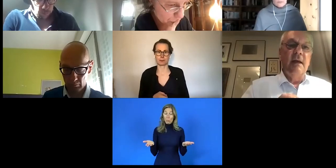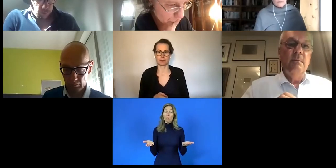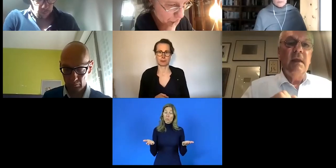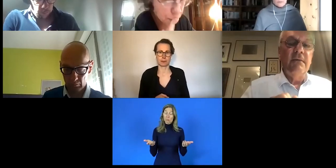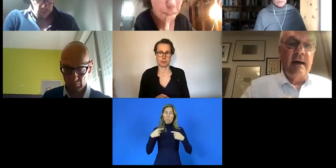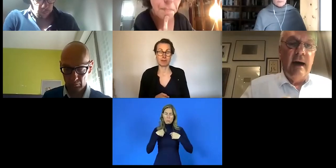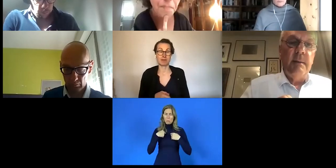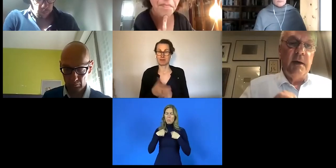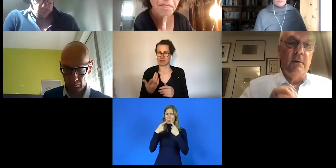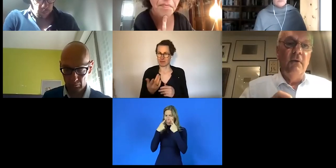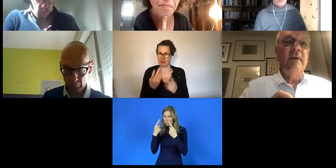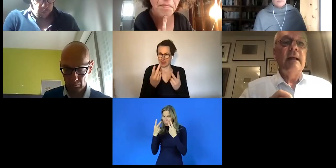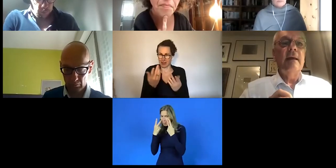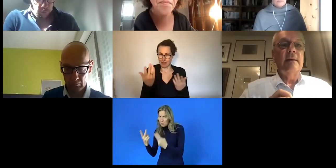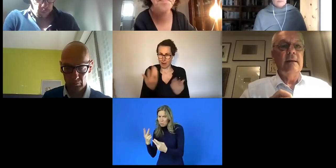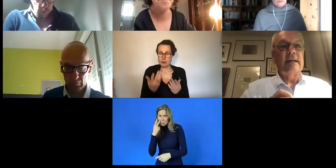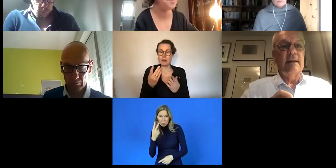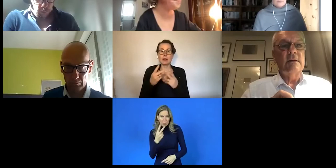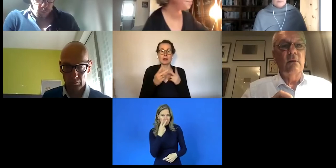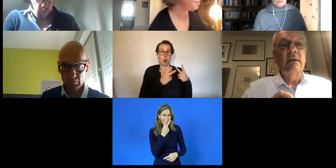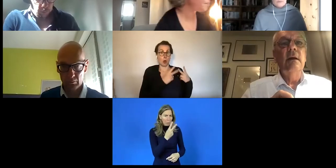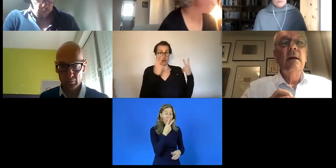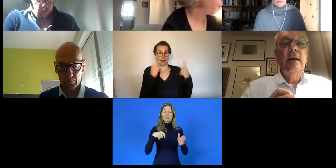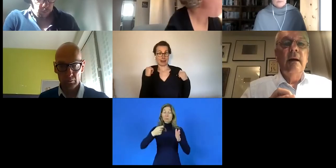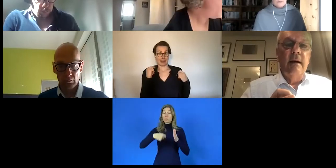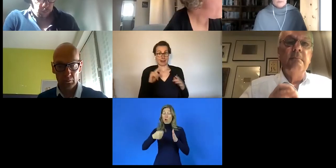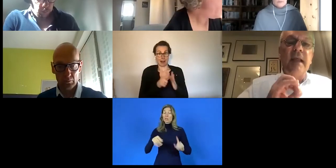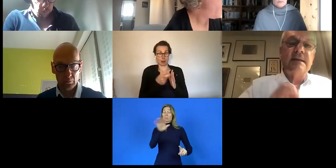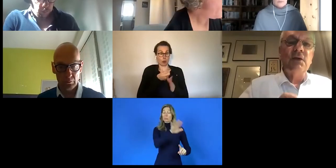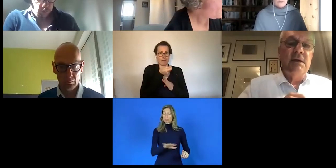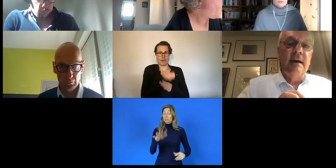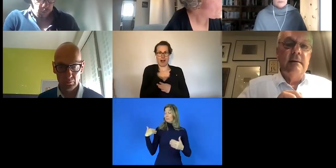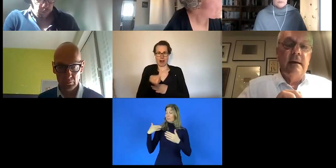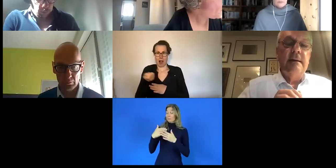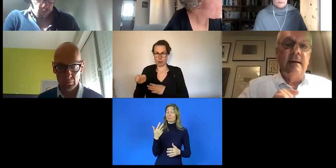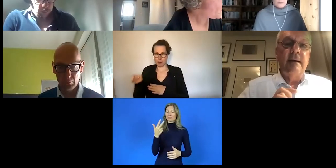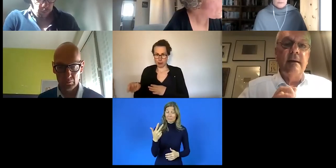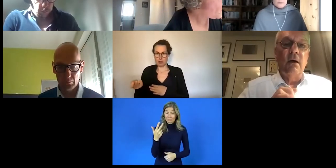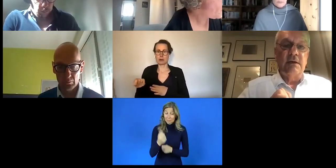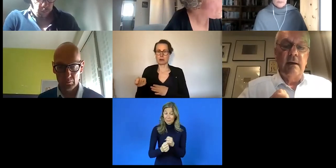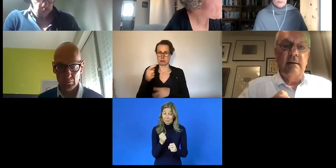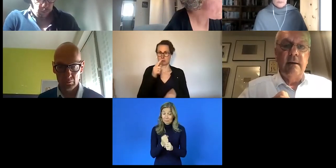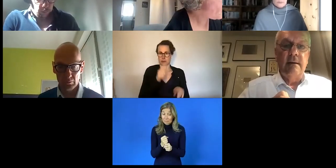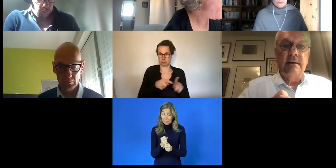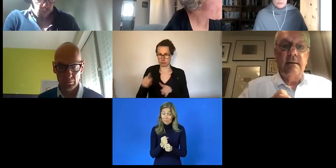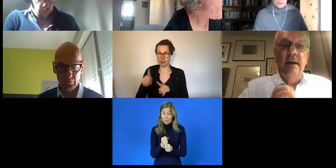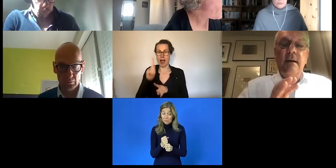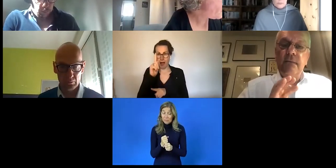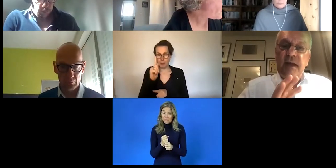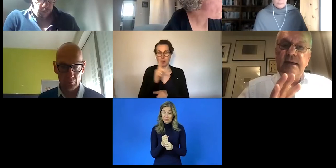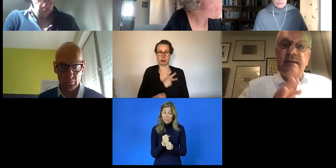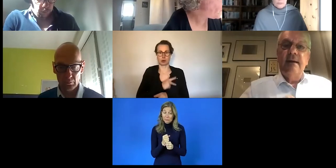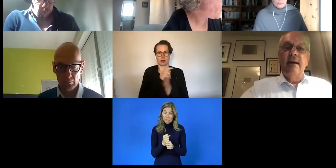System der Vergabe öffentlicher Dienstleistungen nach sozialen Kriterien ausgerichtet ist.